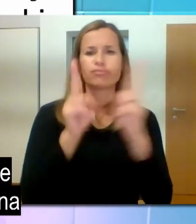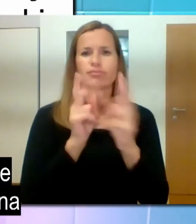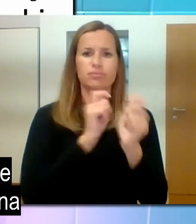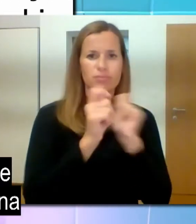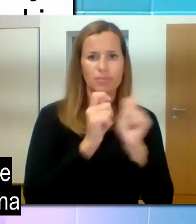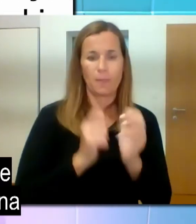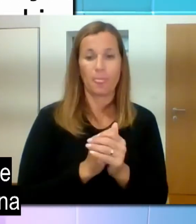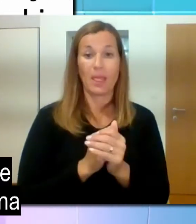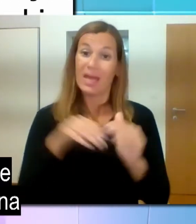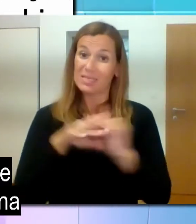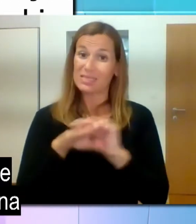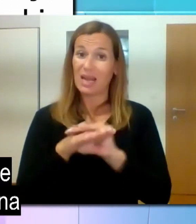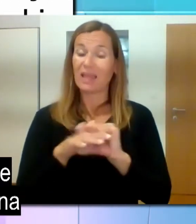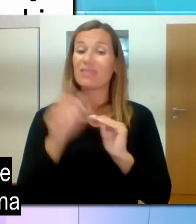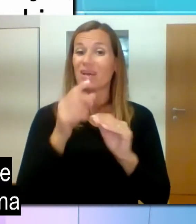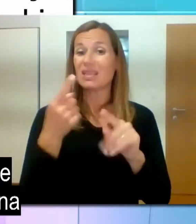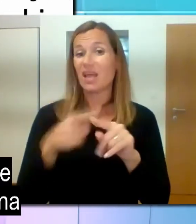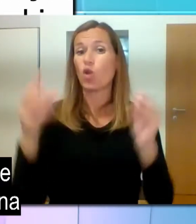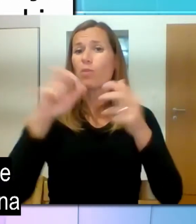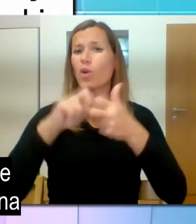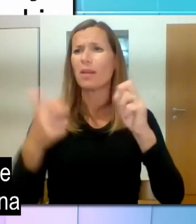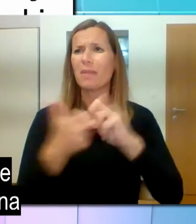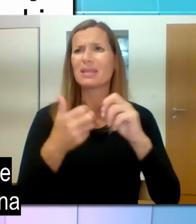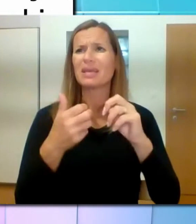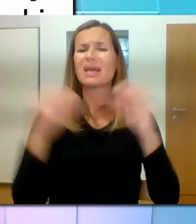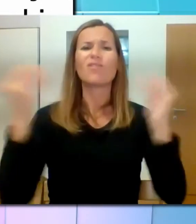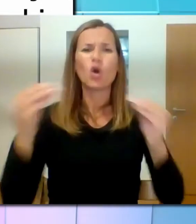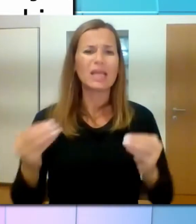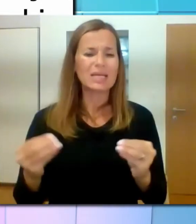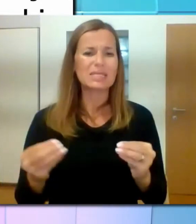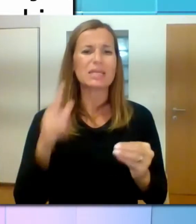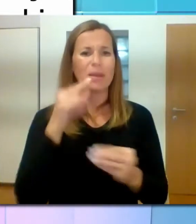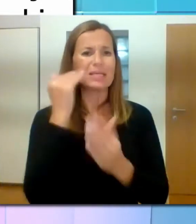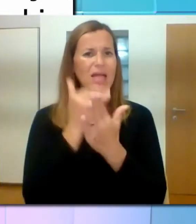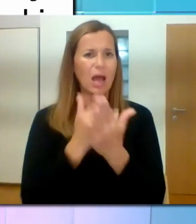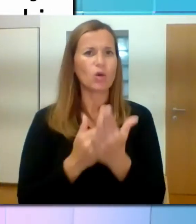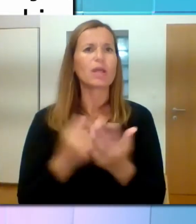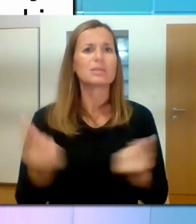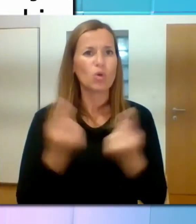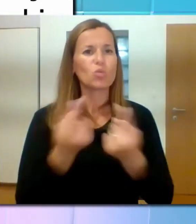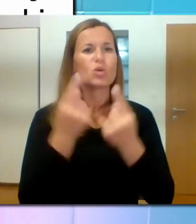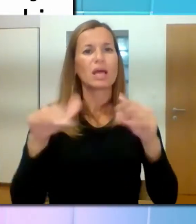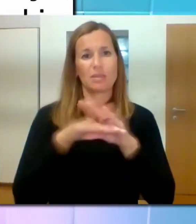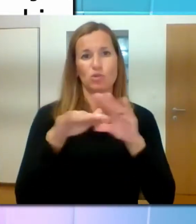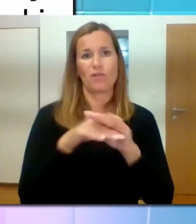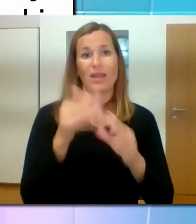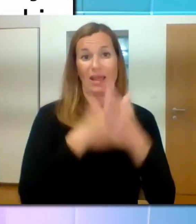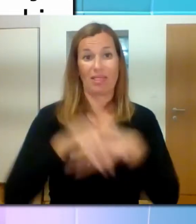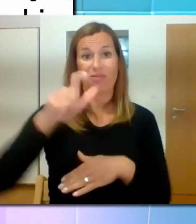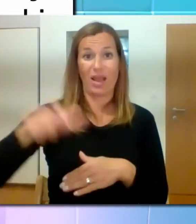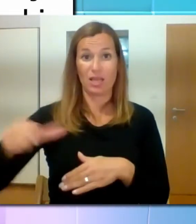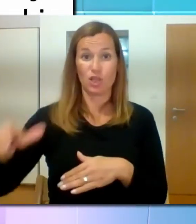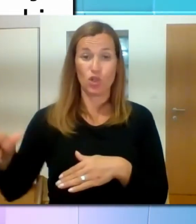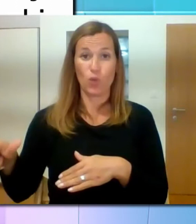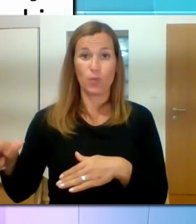Sklad v delu problematike kvotnega sistema in zakona spodboja zaposlovanja invalidov